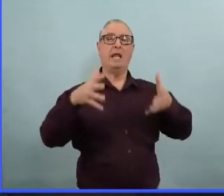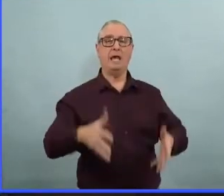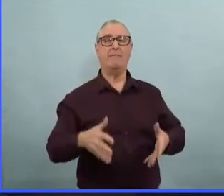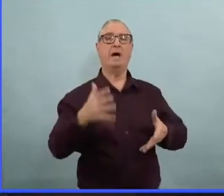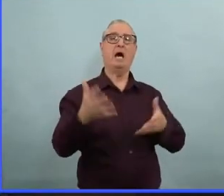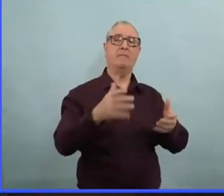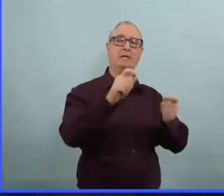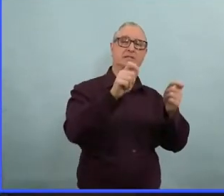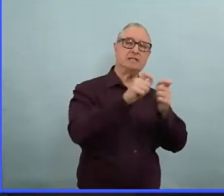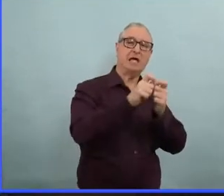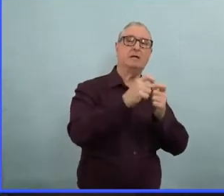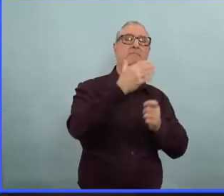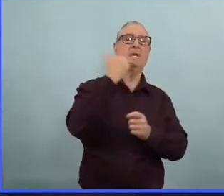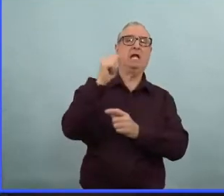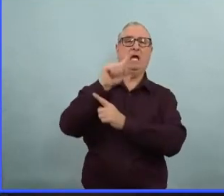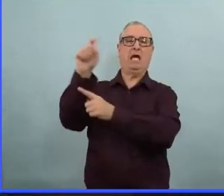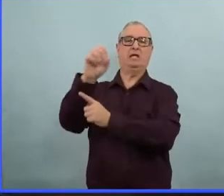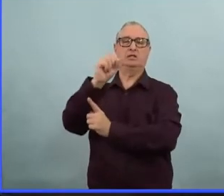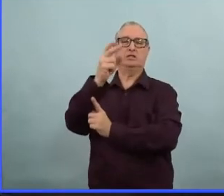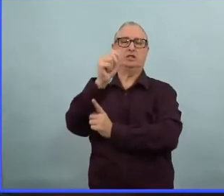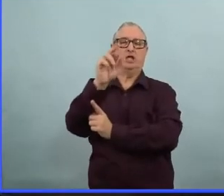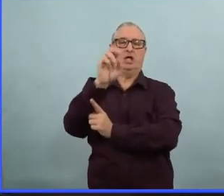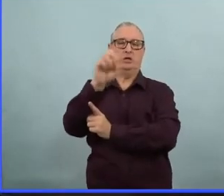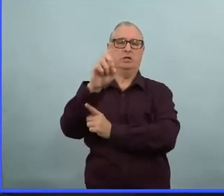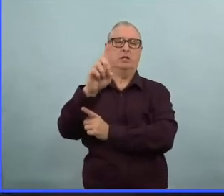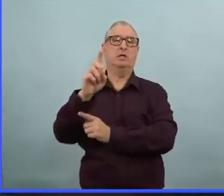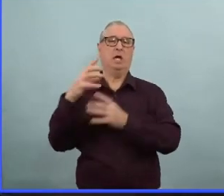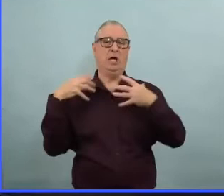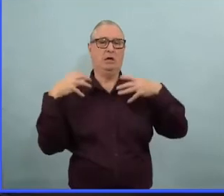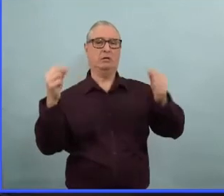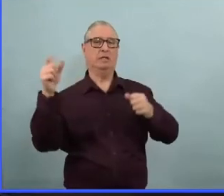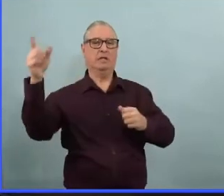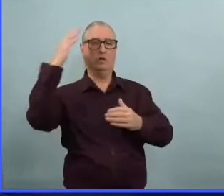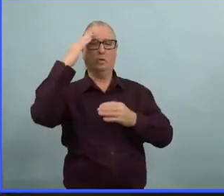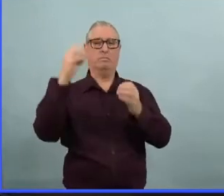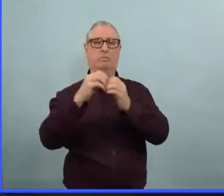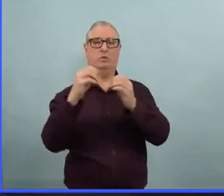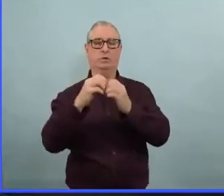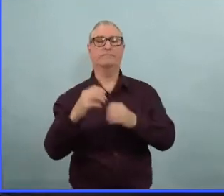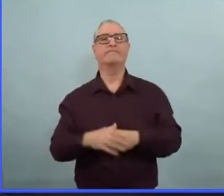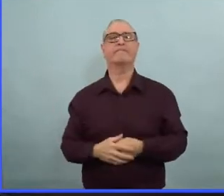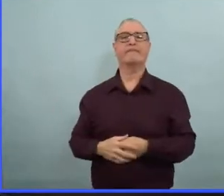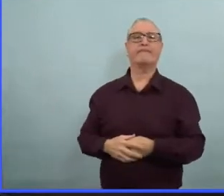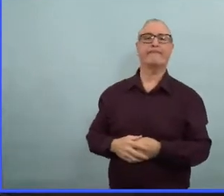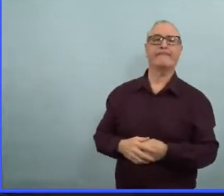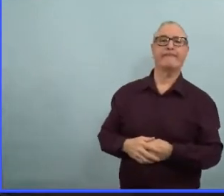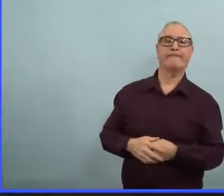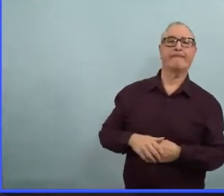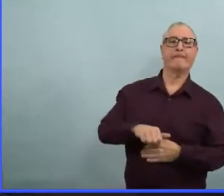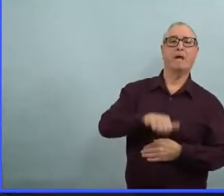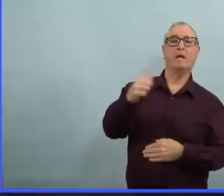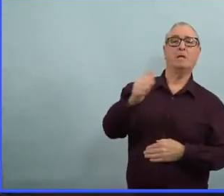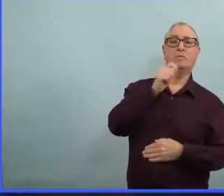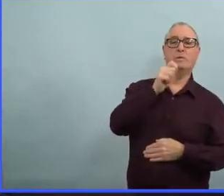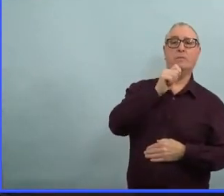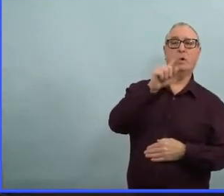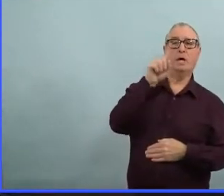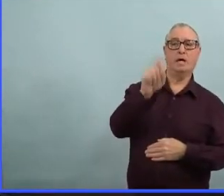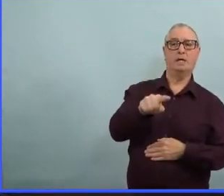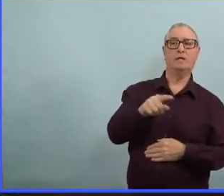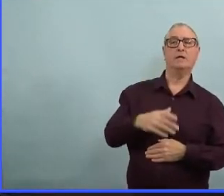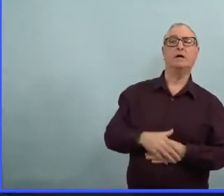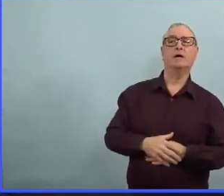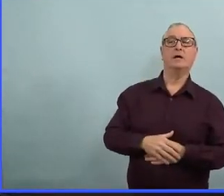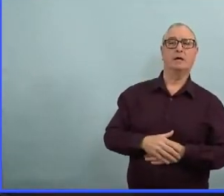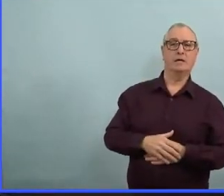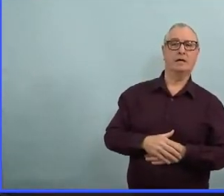Alors, vous avez arrêté de dire que vous êtes un gouvernement en faveur de la vaccination. Votre ministre de la Santé, c'est une ambassadrice